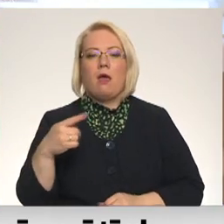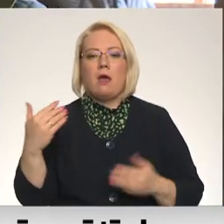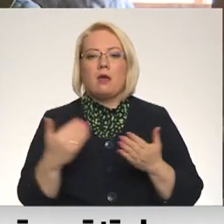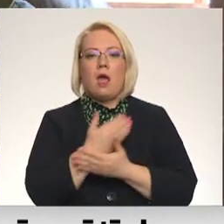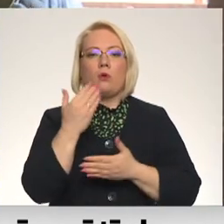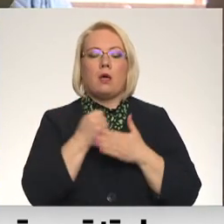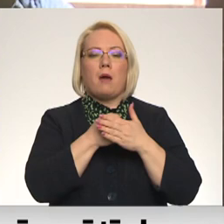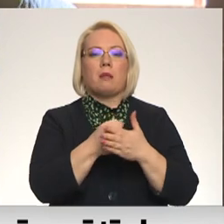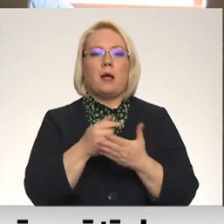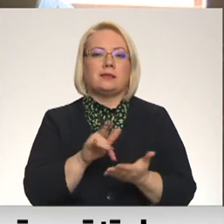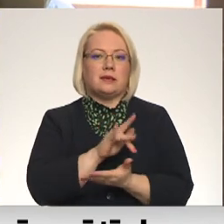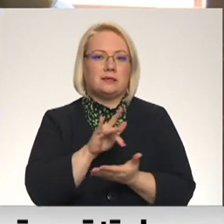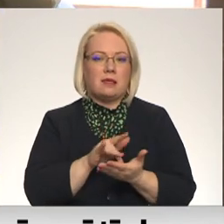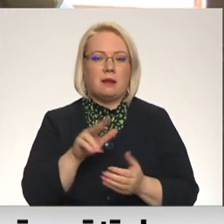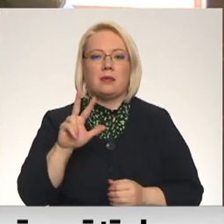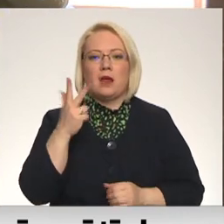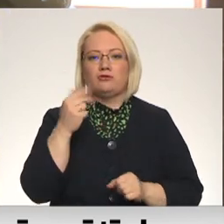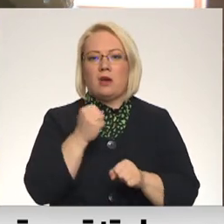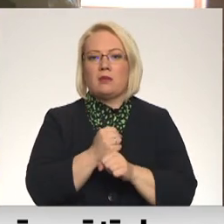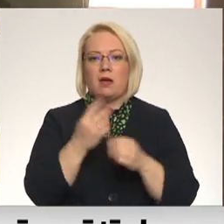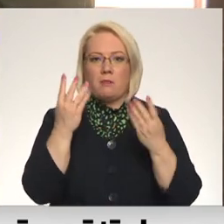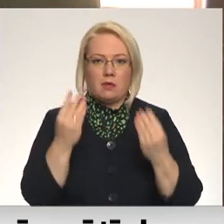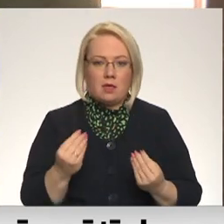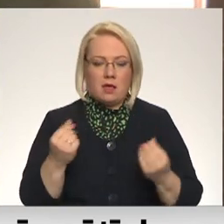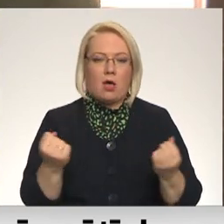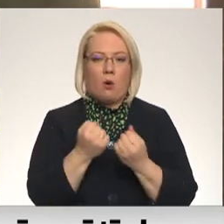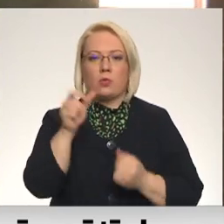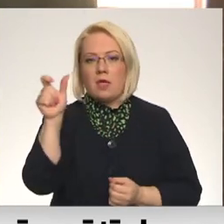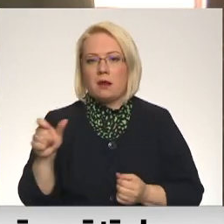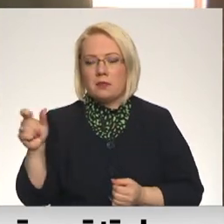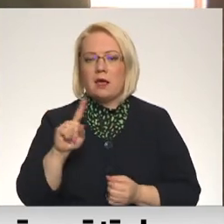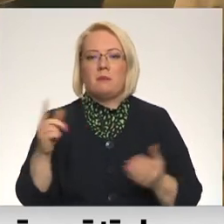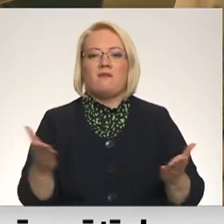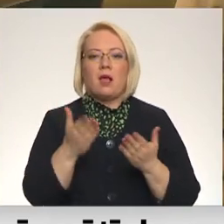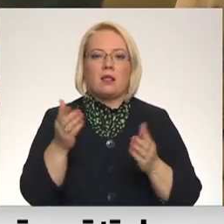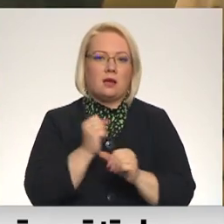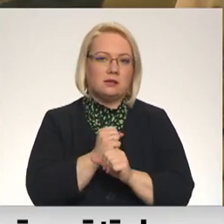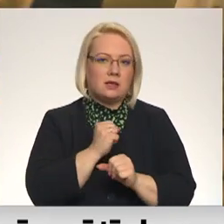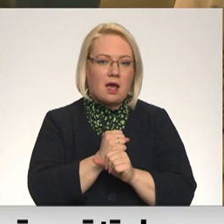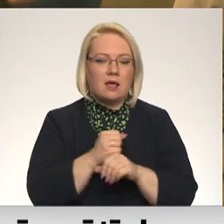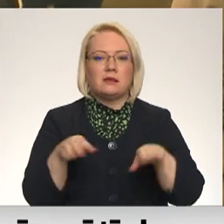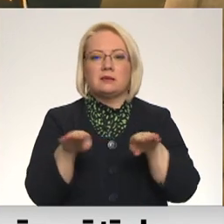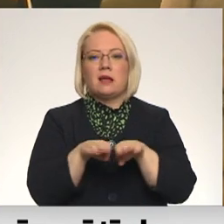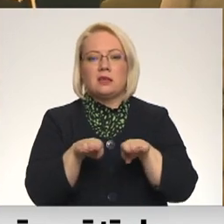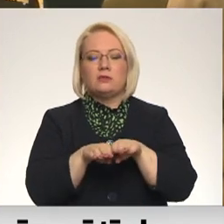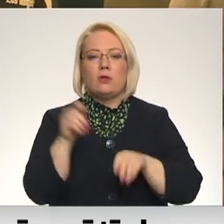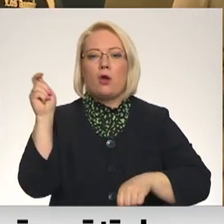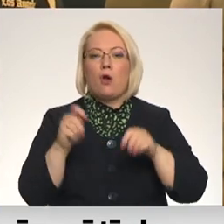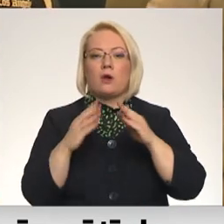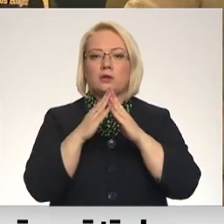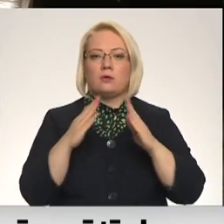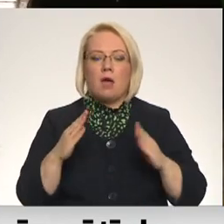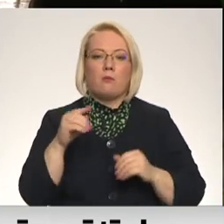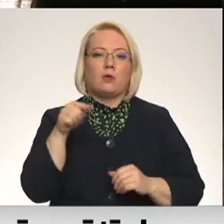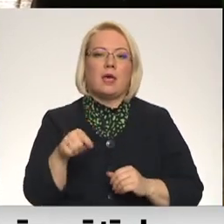atbalsta centram šodien trešā darba diena. Un darbiniekiem esot vieglāk strādāt. Salīdzinot ar kongresu namu, šeit